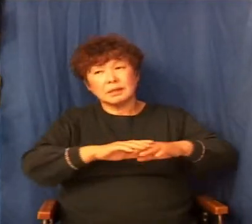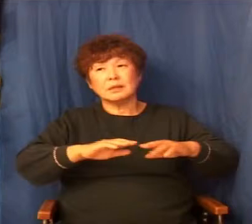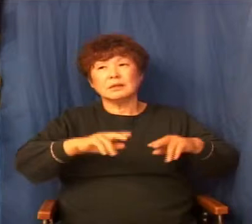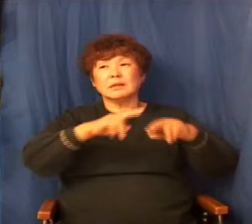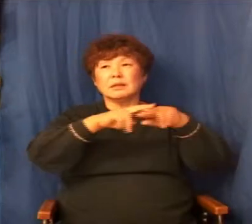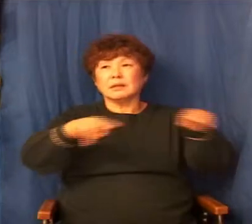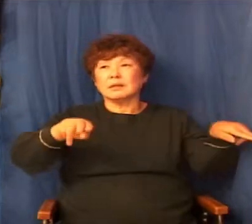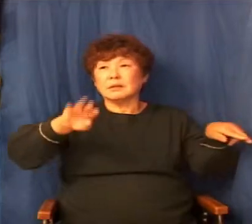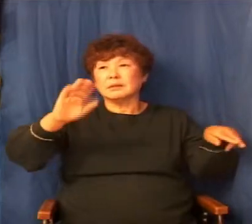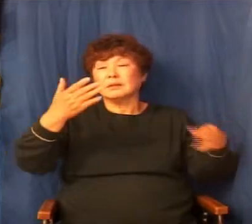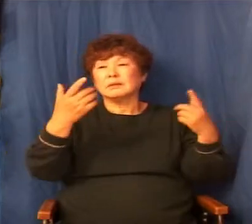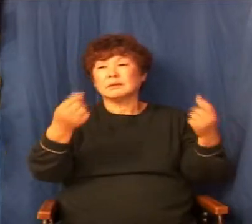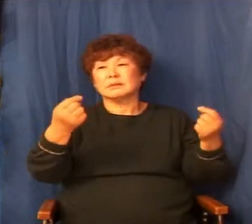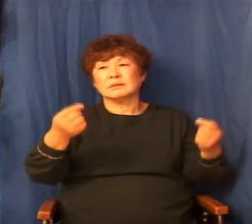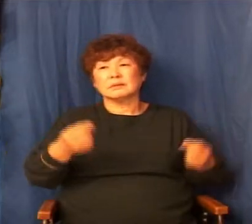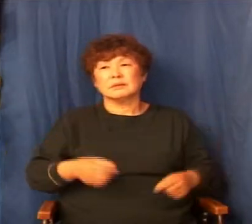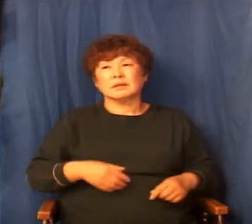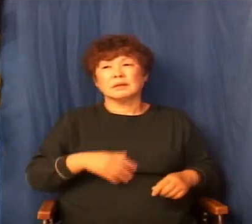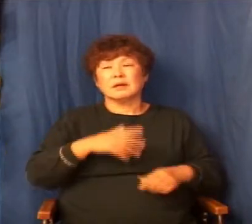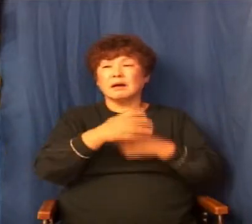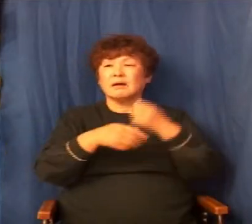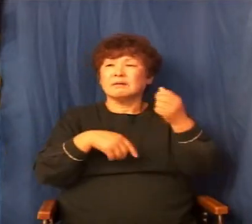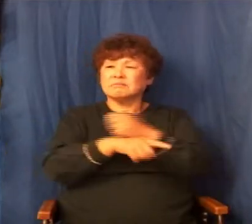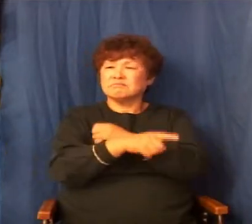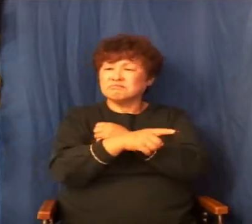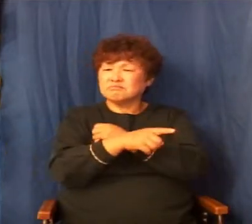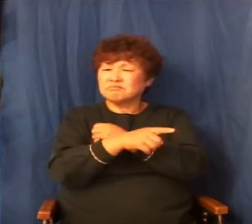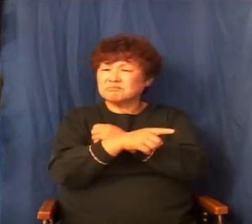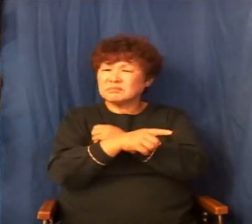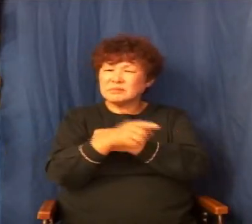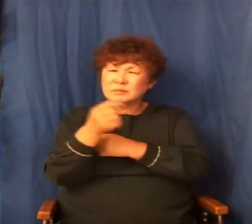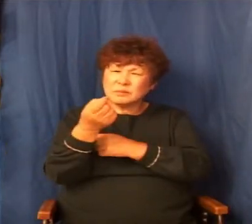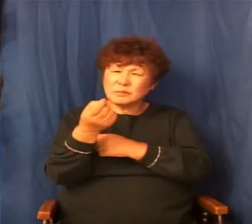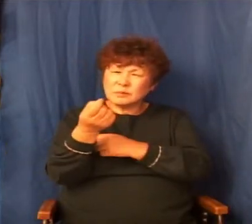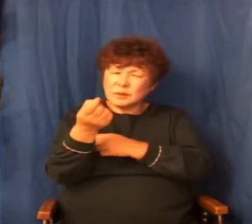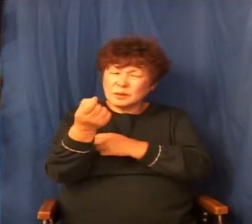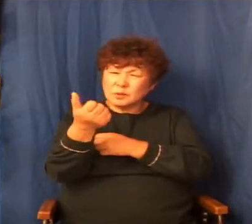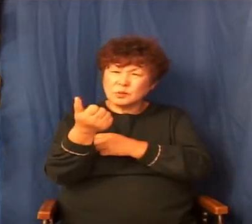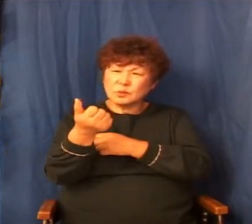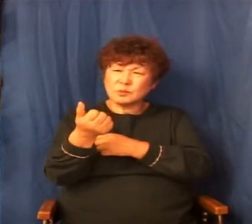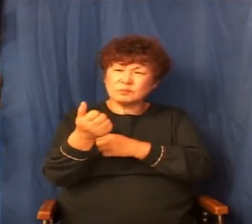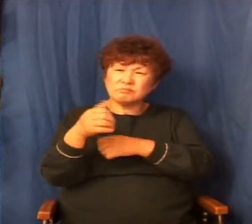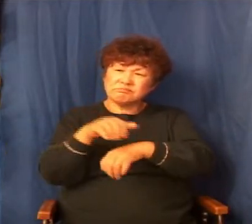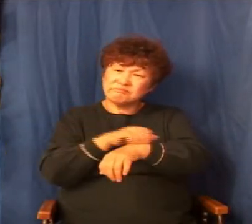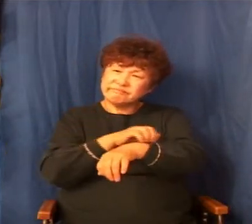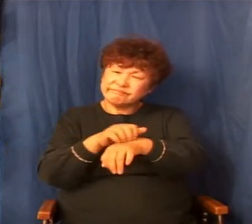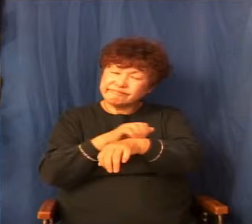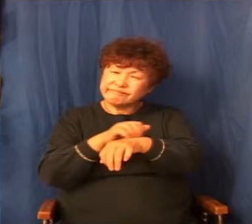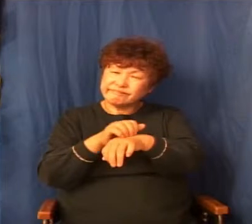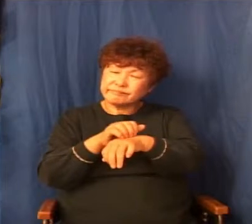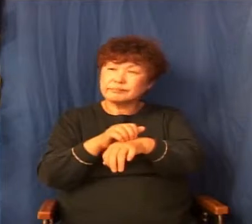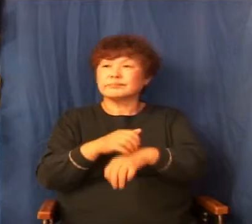이게 하나님의 뜻에 약간 거슬리긴 해. 그런 거죠. 약간 거슬리긴 해.